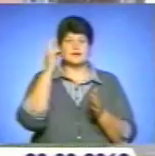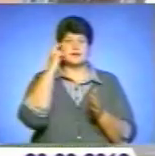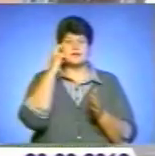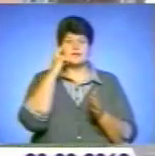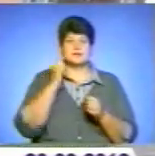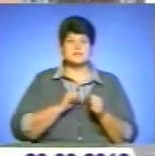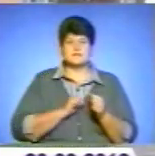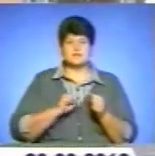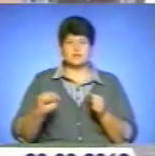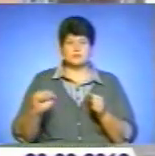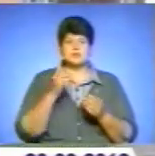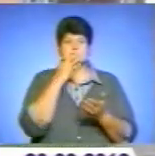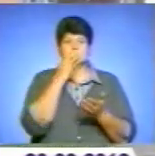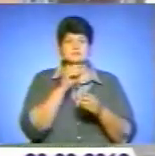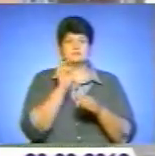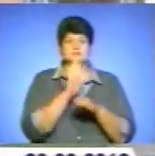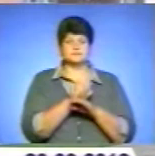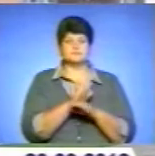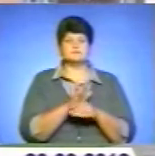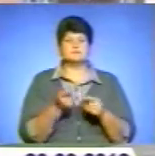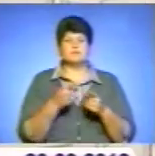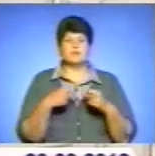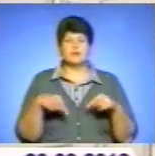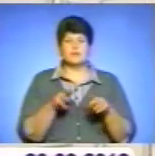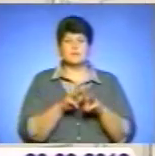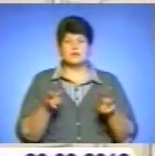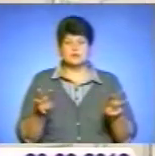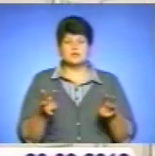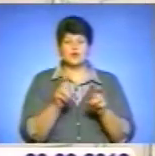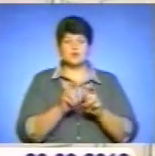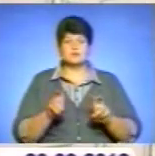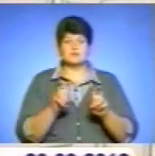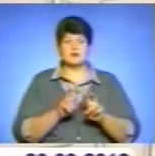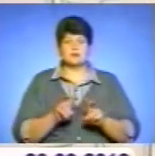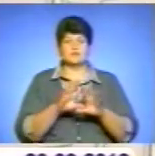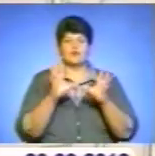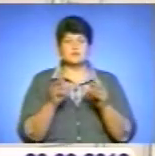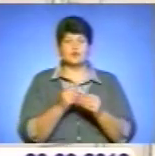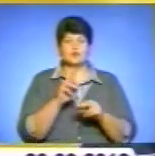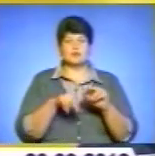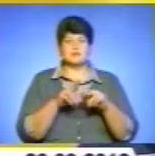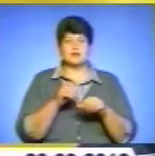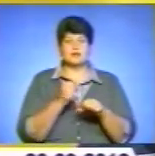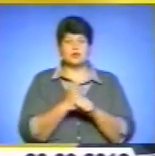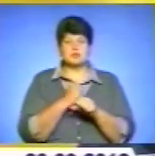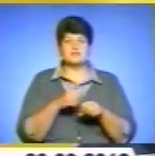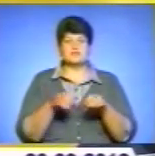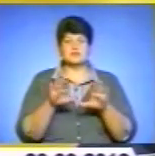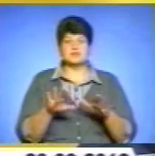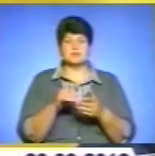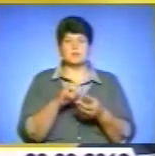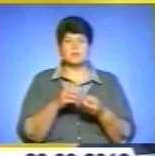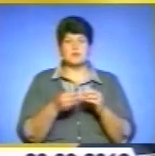уряду наказав профільному міністру розібратися у причинах скорочення обсягів будівельних робіт та вирішити проблему. Окріме